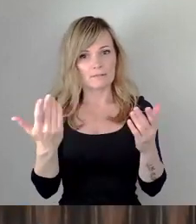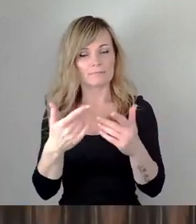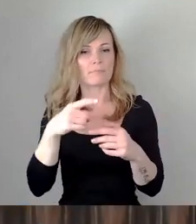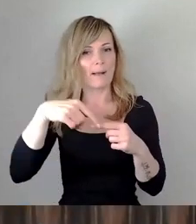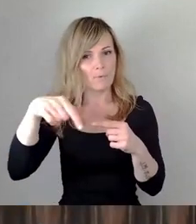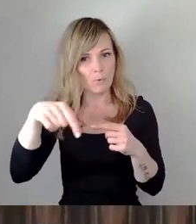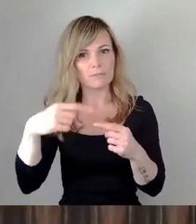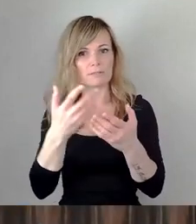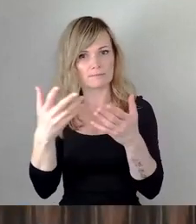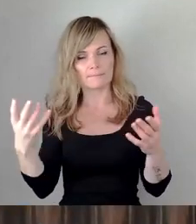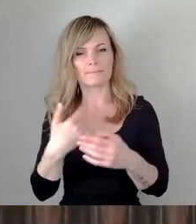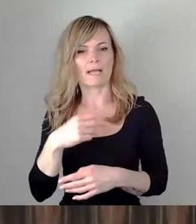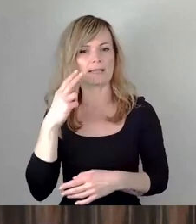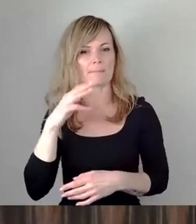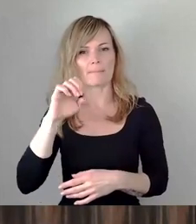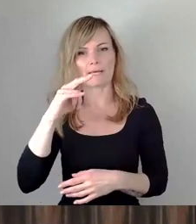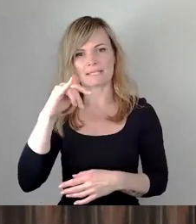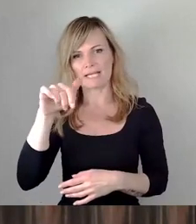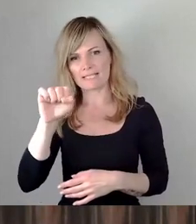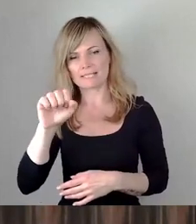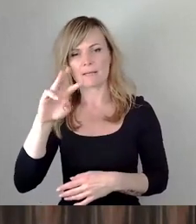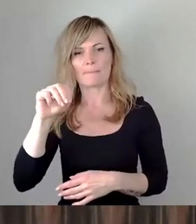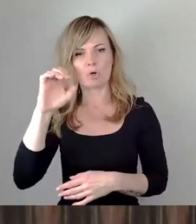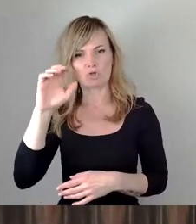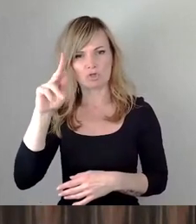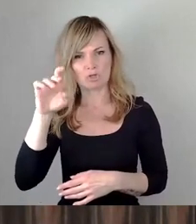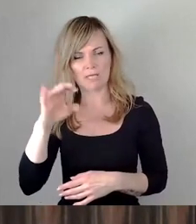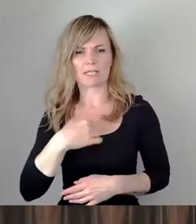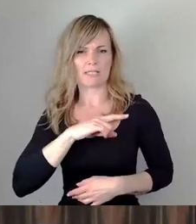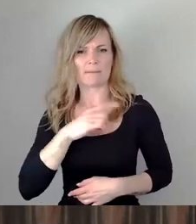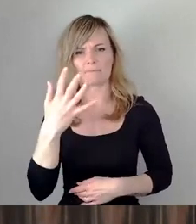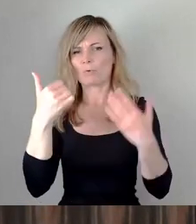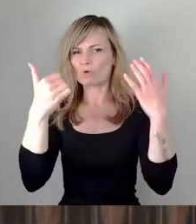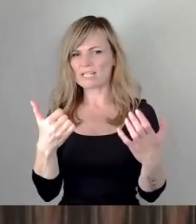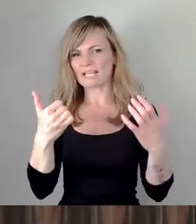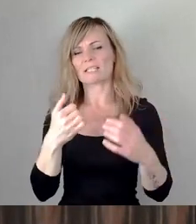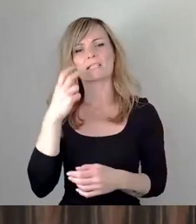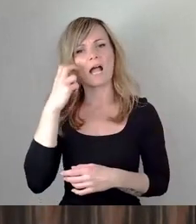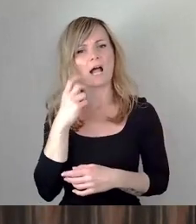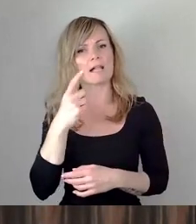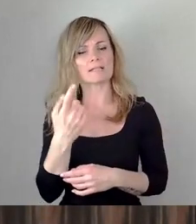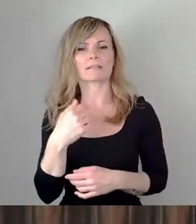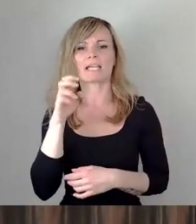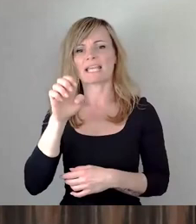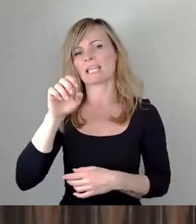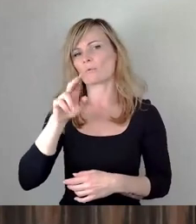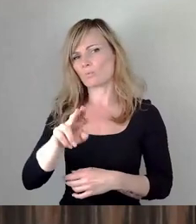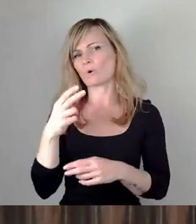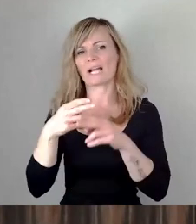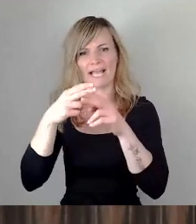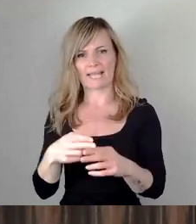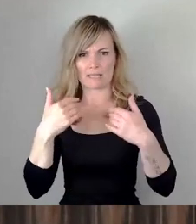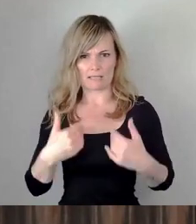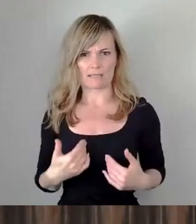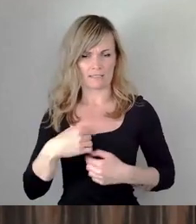ist Matthias Moschka. Ich bin 65 Jahre alt und EU-Rentner und möchte mich bei Ihnen bedanken, dass ich